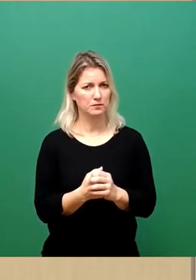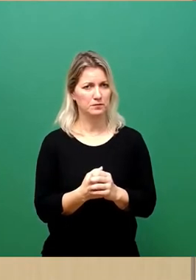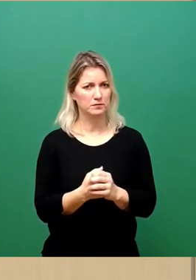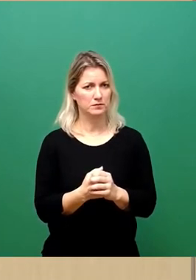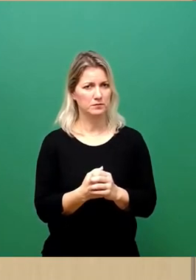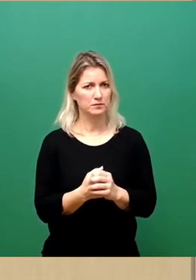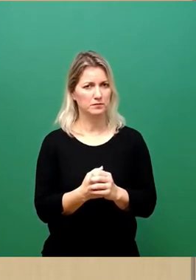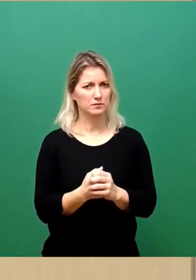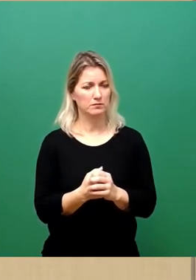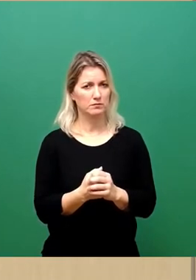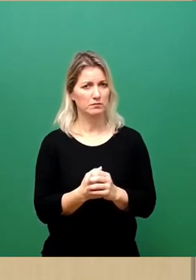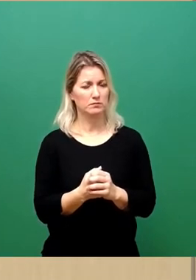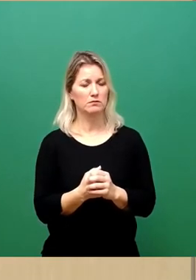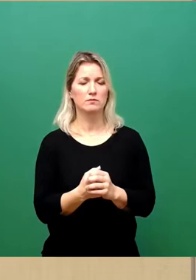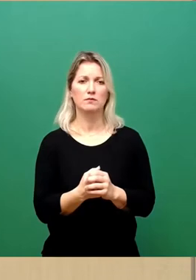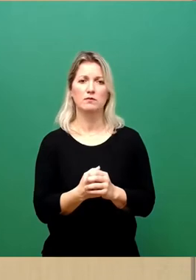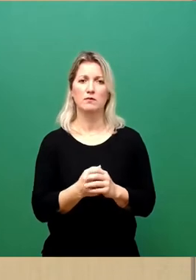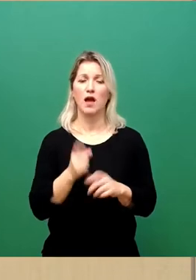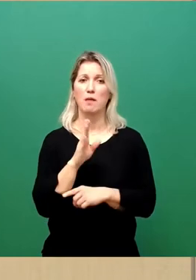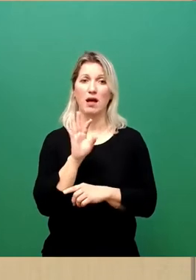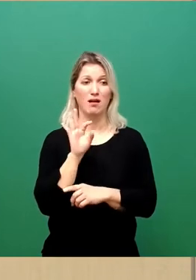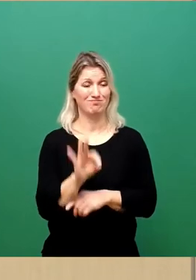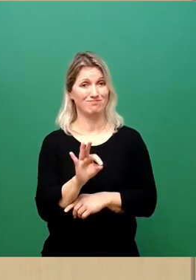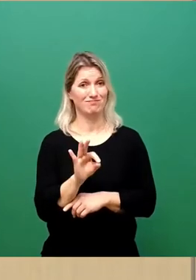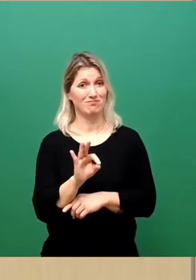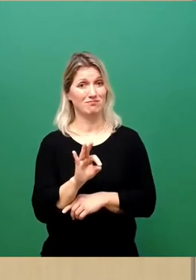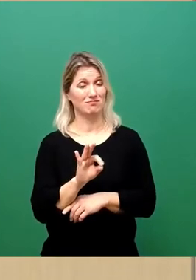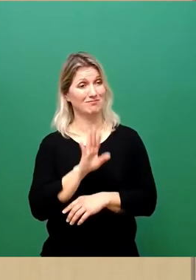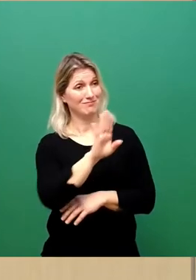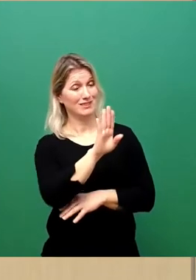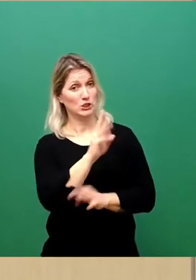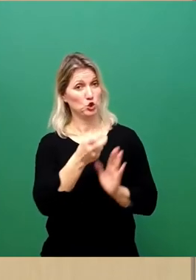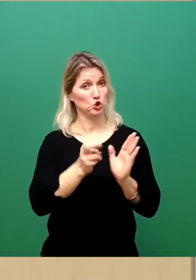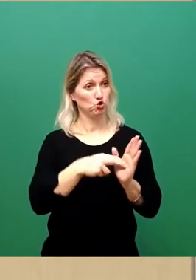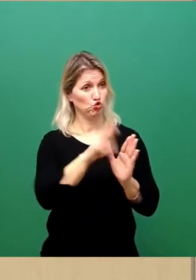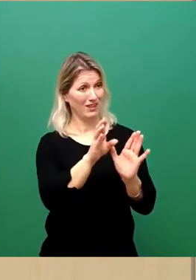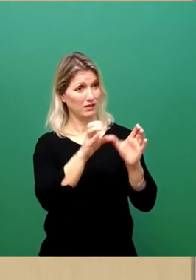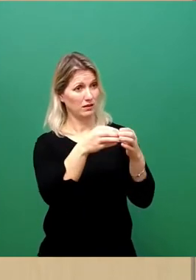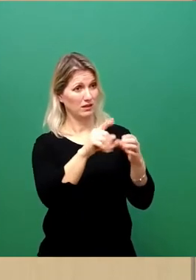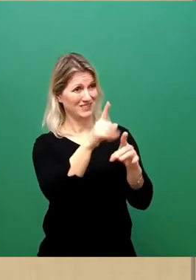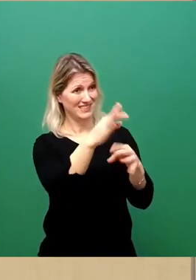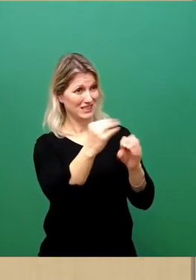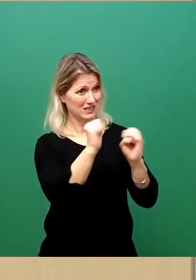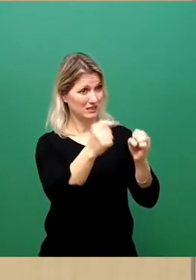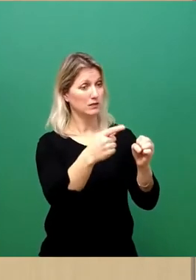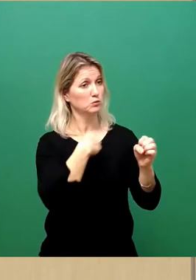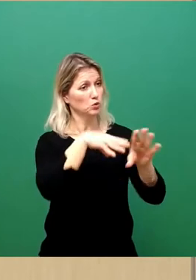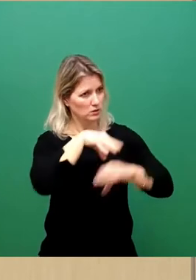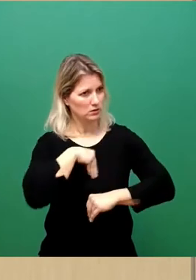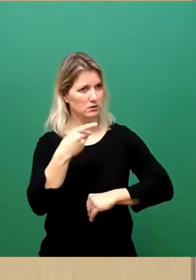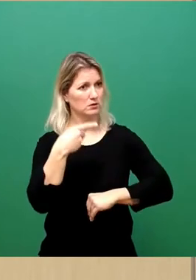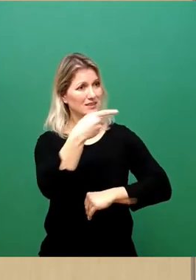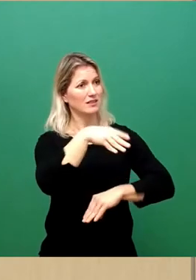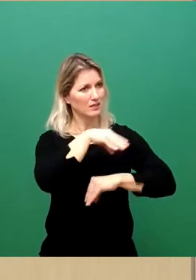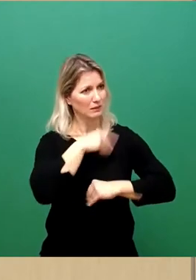akzeptieren, was in den zuständigen Gremien gemacht wird, die verantwortlich sind, wenn